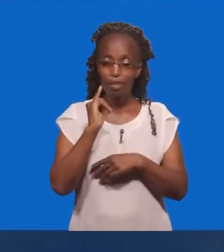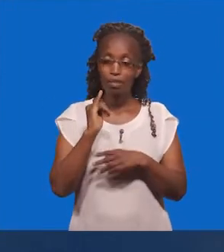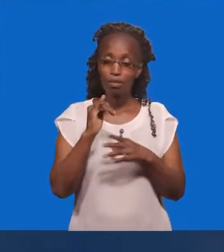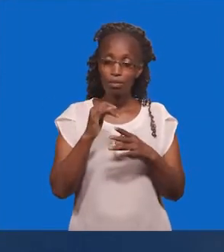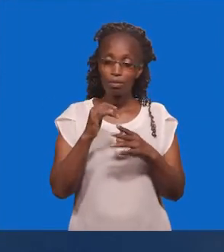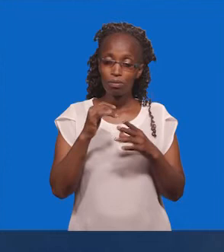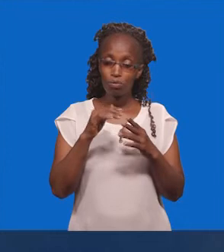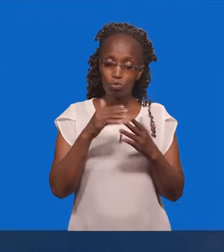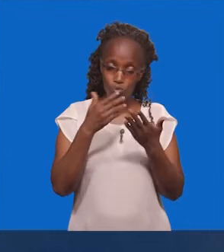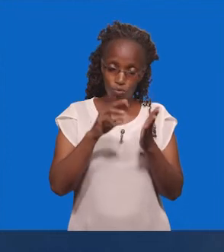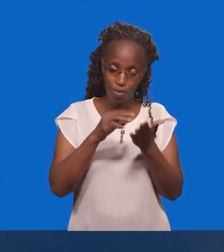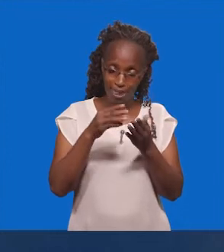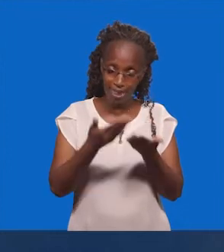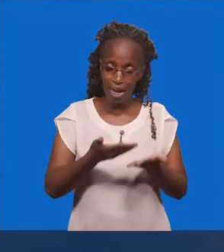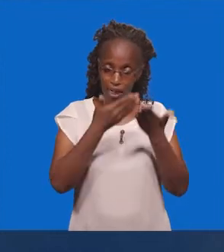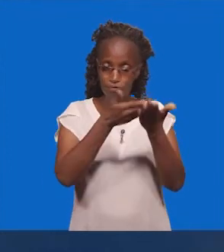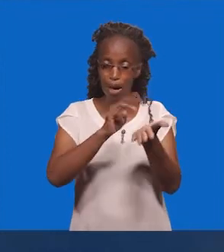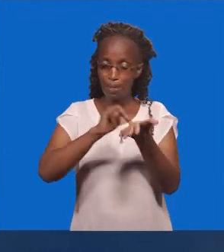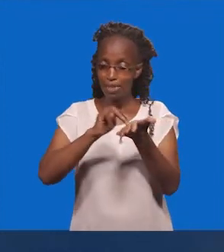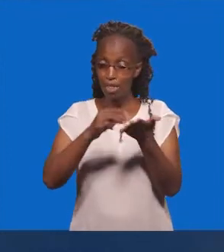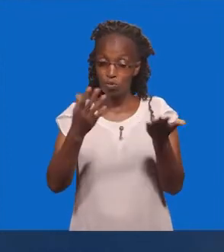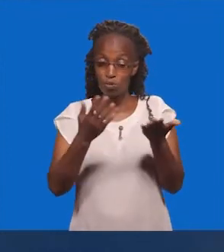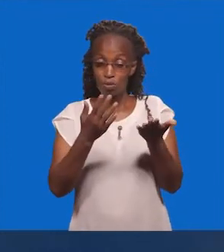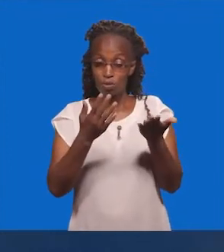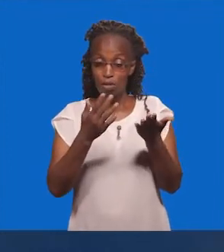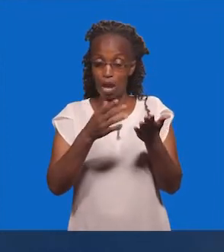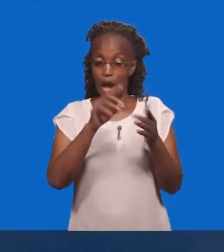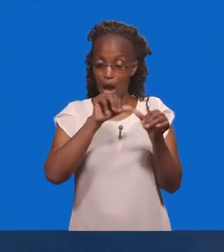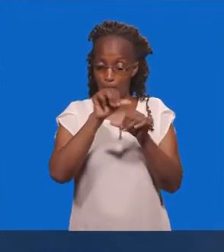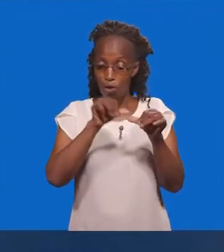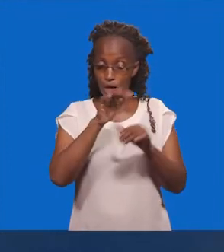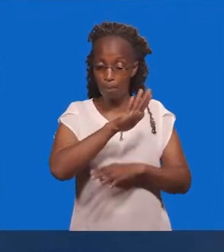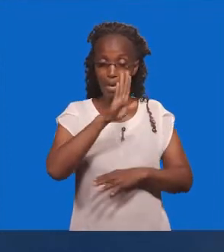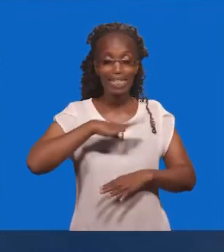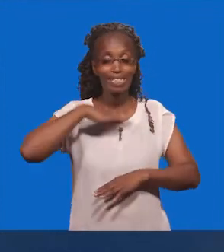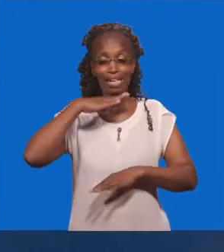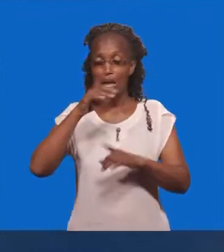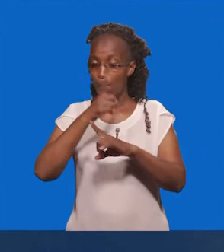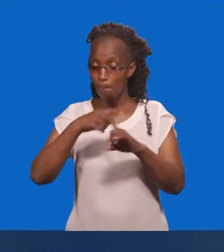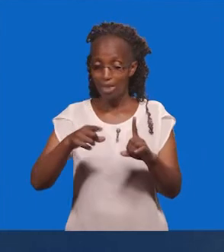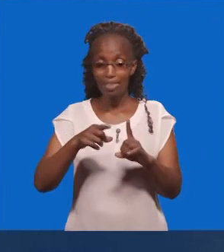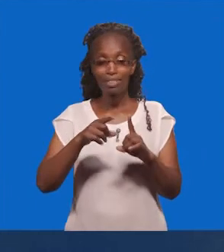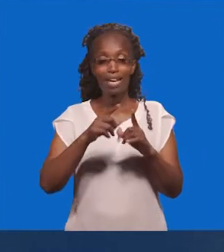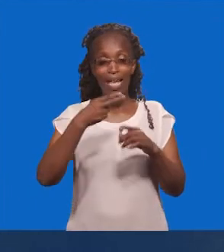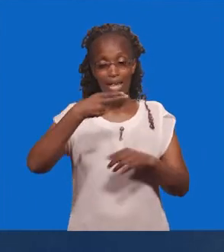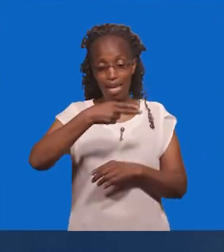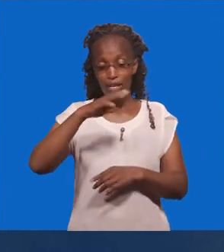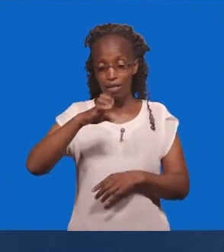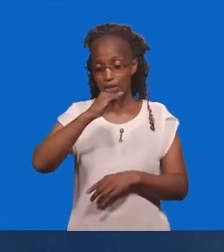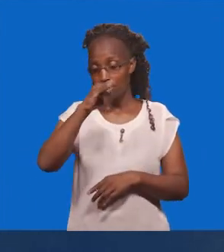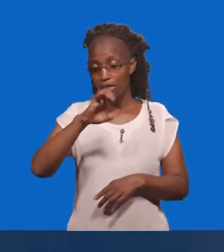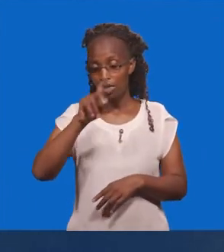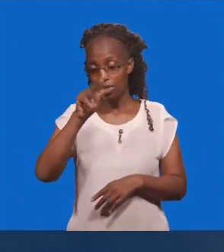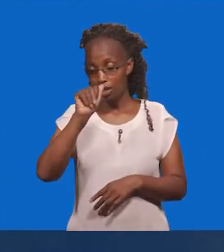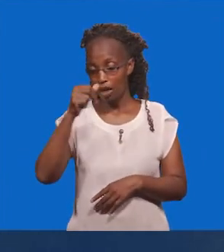Kufa Lakini Ezekia Haliweza Kuchukua Atua Na Kueza Kungeuza Usu Wake Katika Ukuta